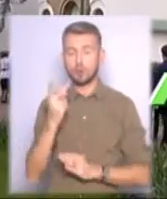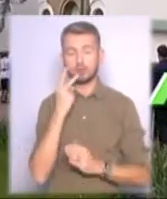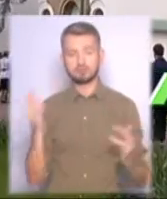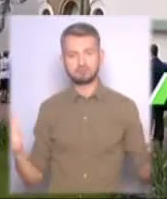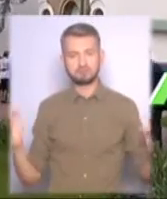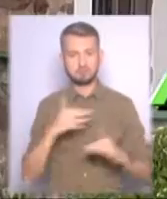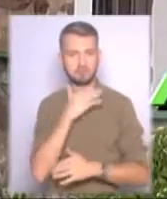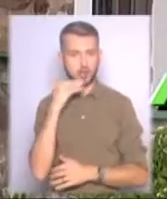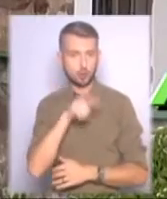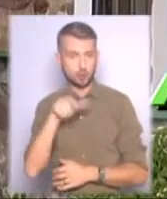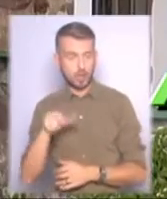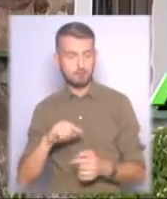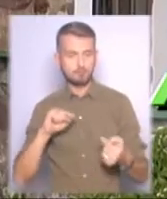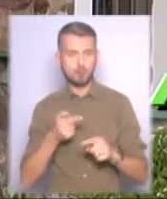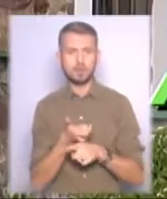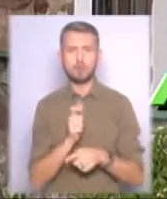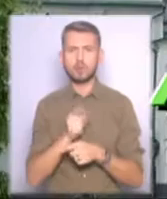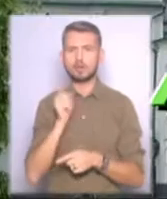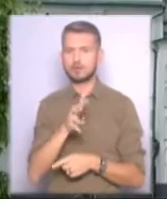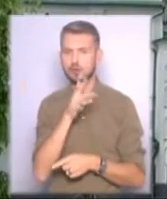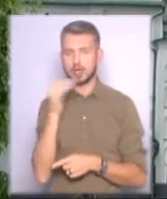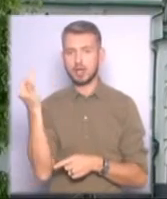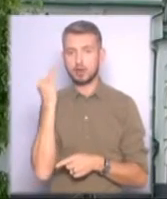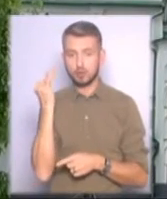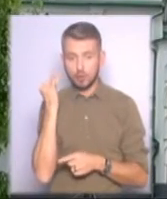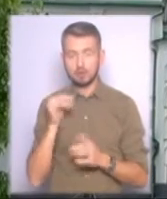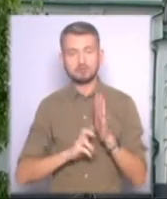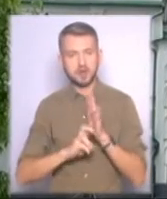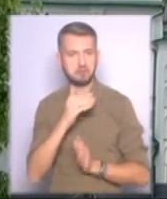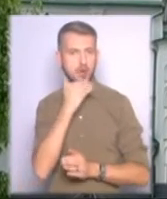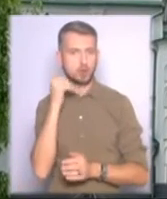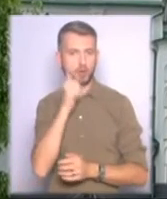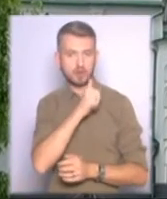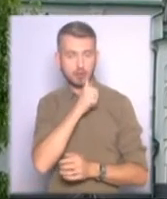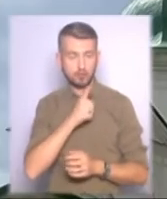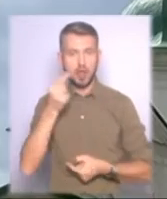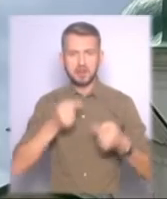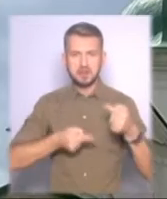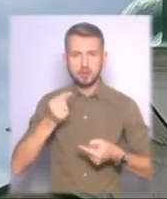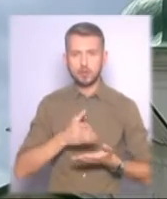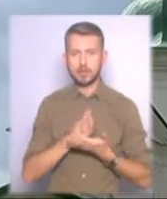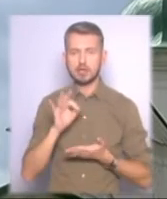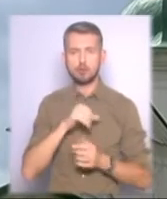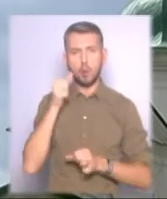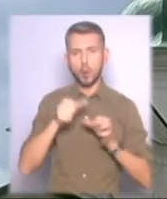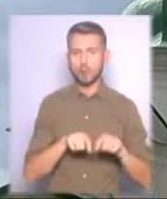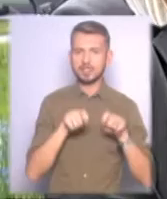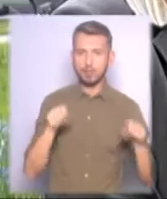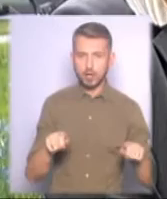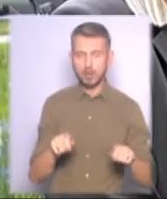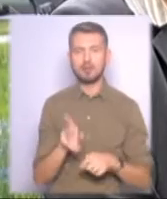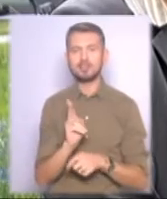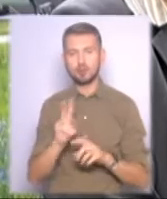відвідувачів. Попри понад тисячолітню історію, у храмі чимало загадок. Дискусії тривають навіть щодо року створення та засновника собору.